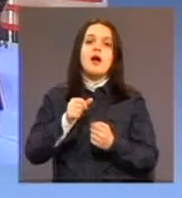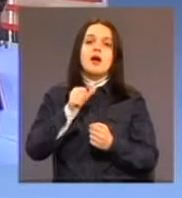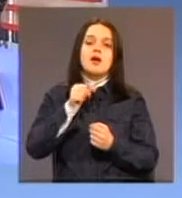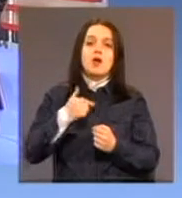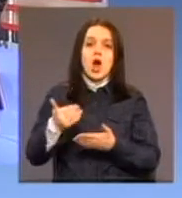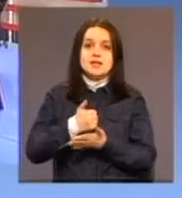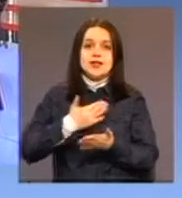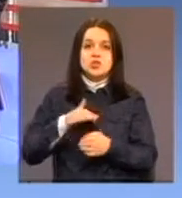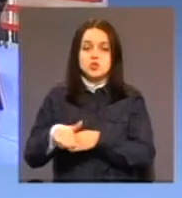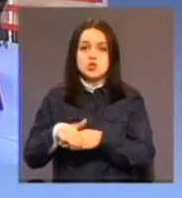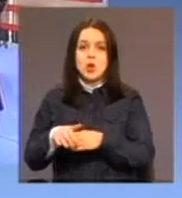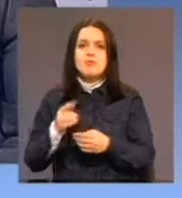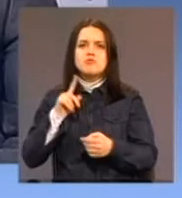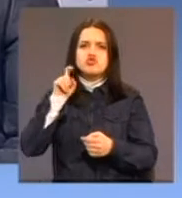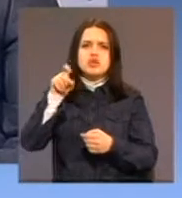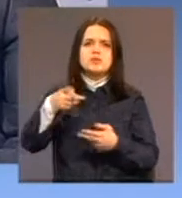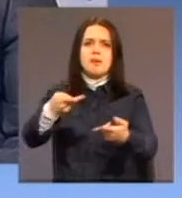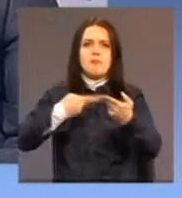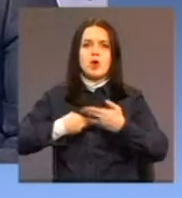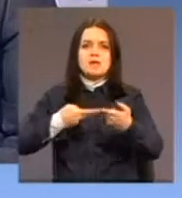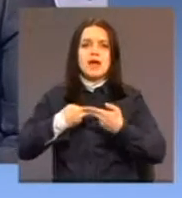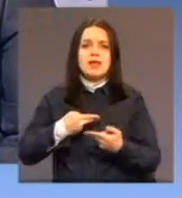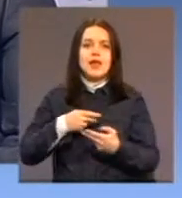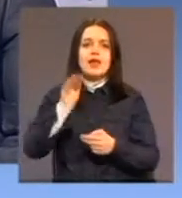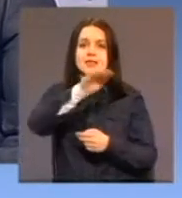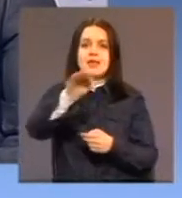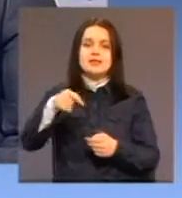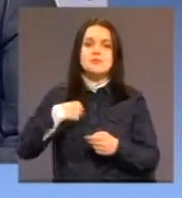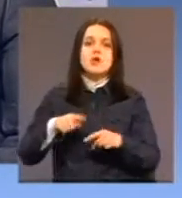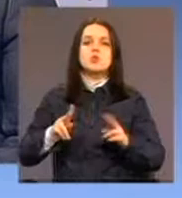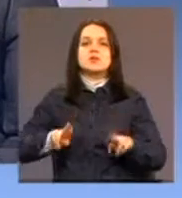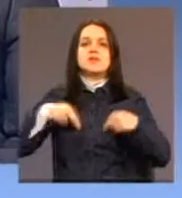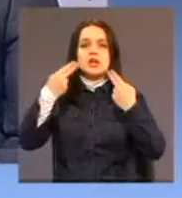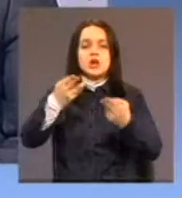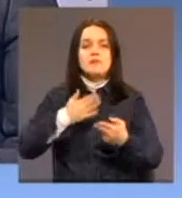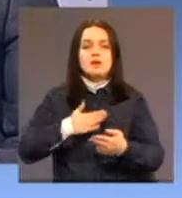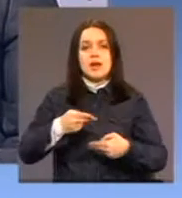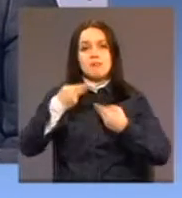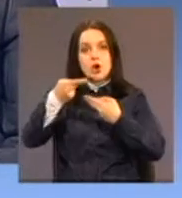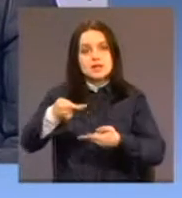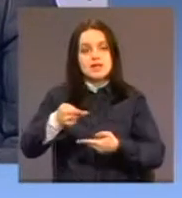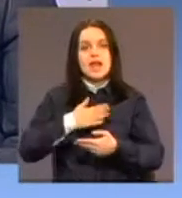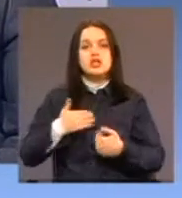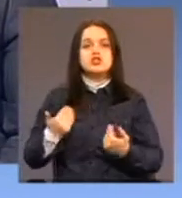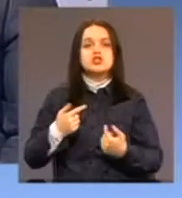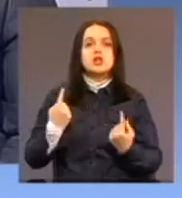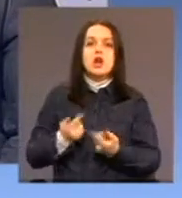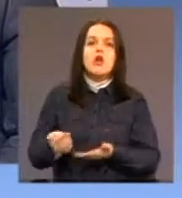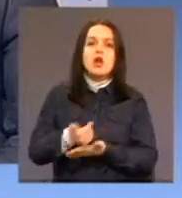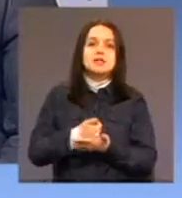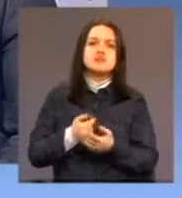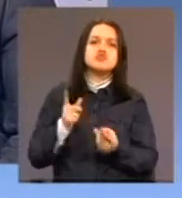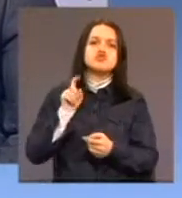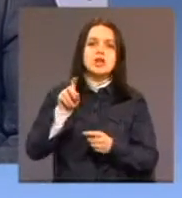posjete, naravno djece, i mi uzvraćamo te posjete. Naši korisnici su često u gradu, tako da nisu